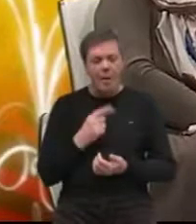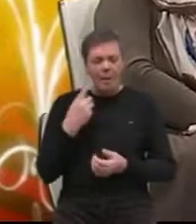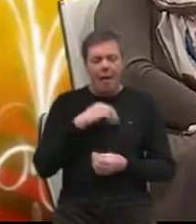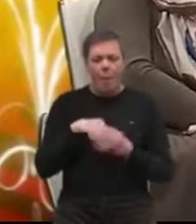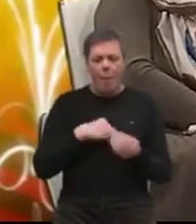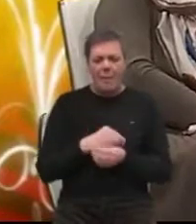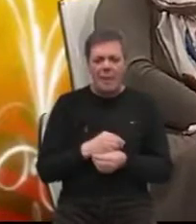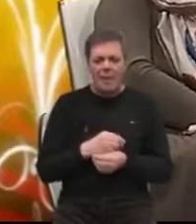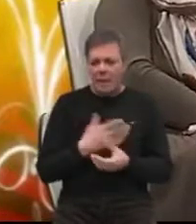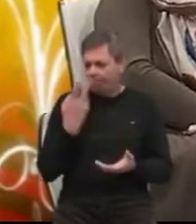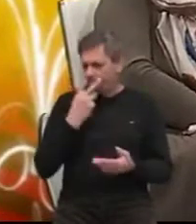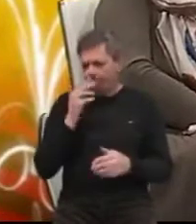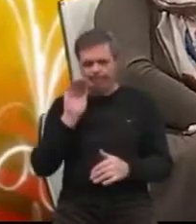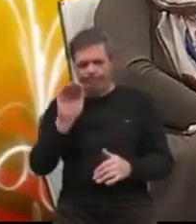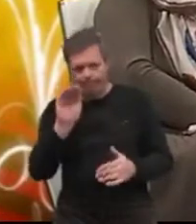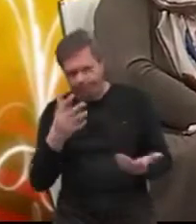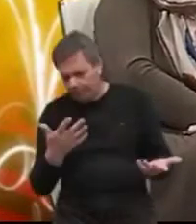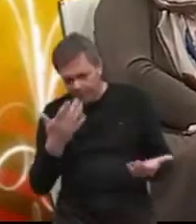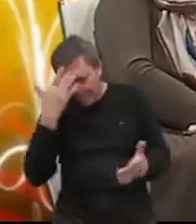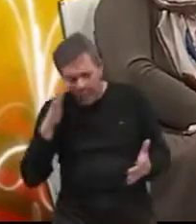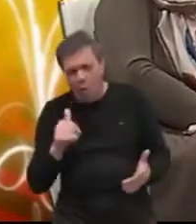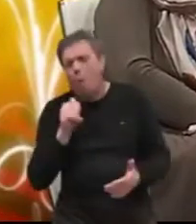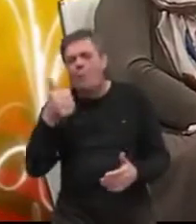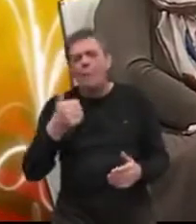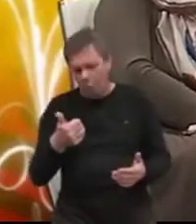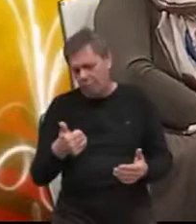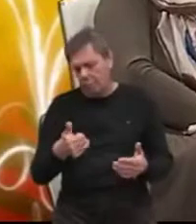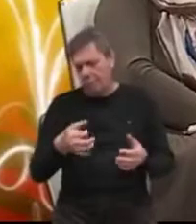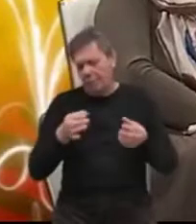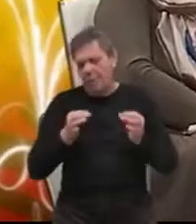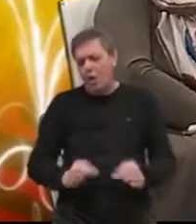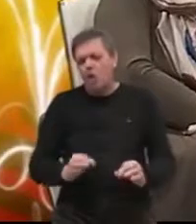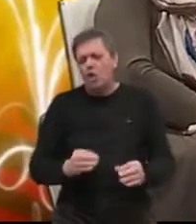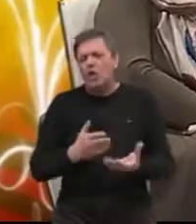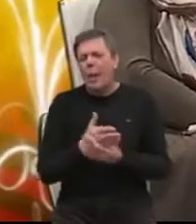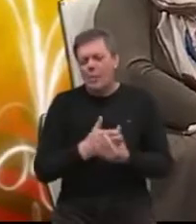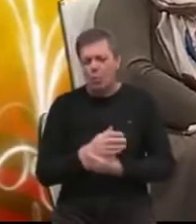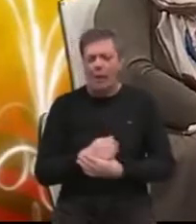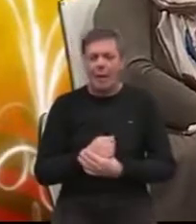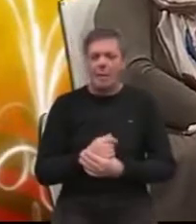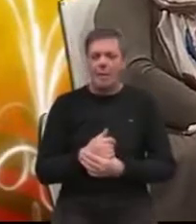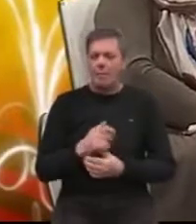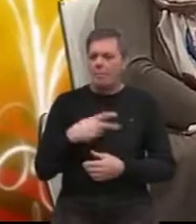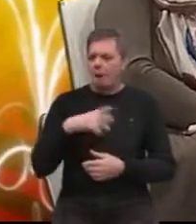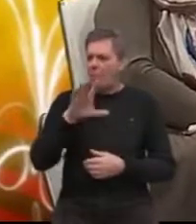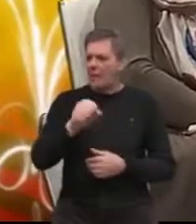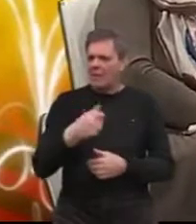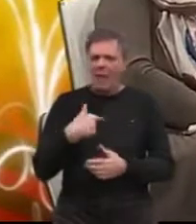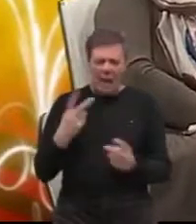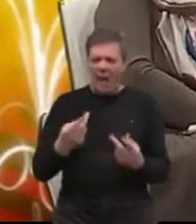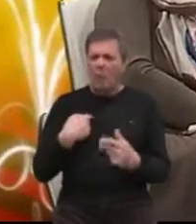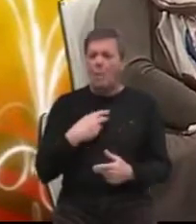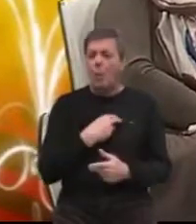obitelji se obraćaju kad ne znaju, prvo njima. Znači, mi moramo shvatiti da je čak lako nama u